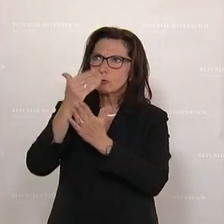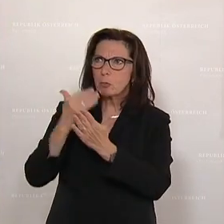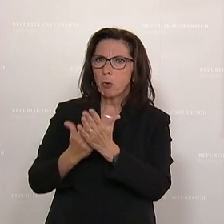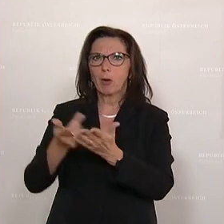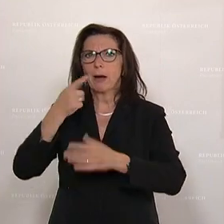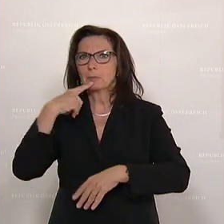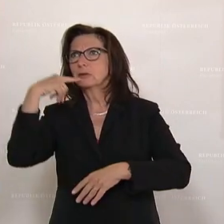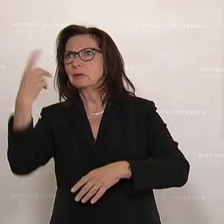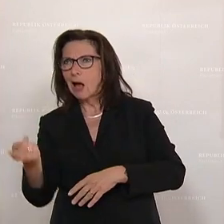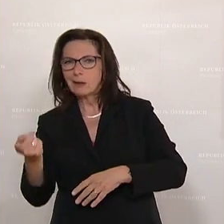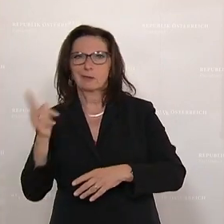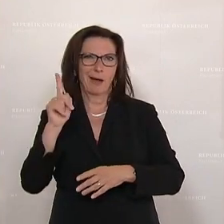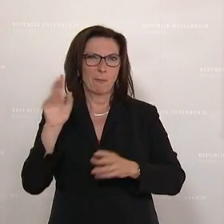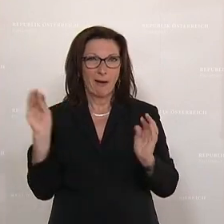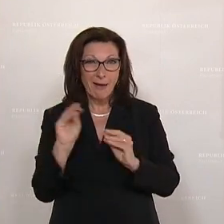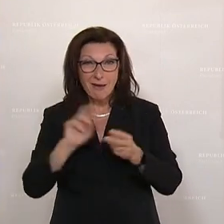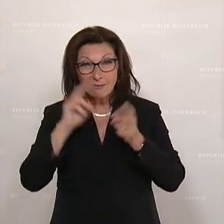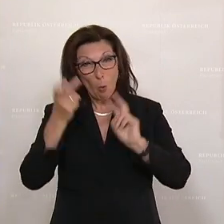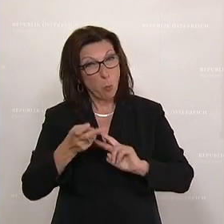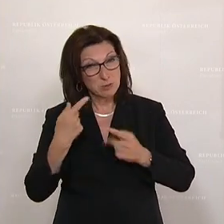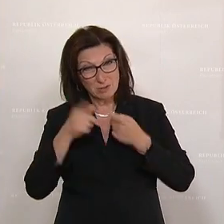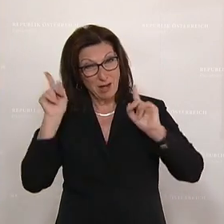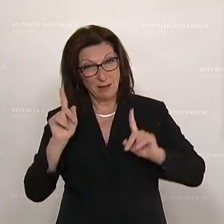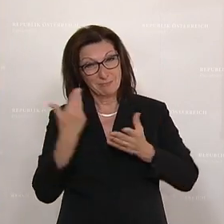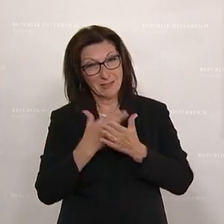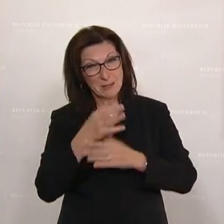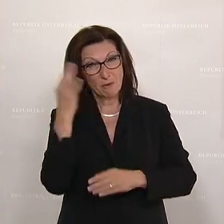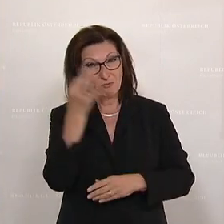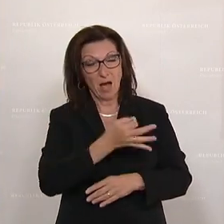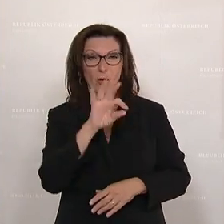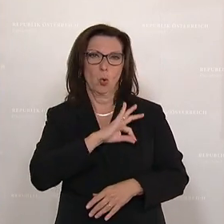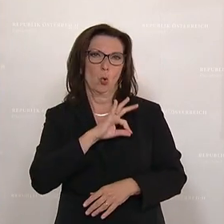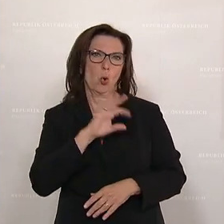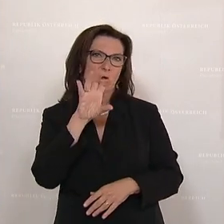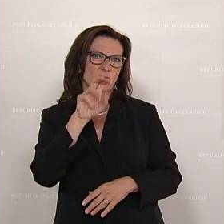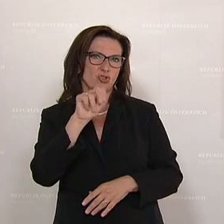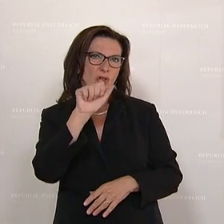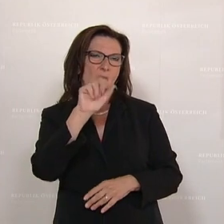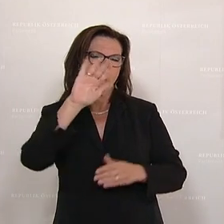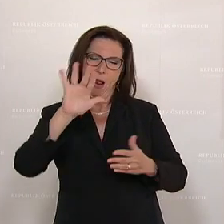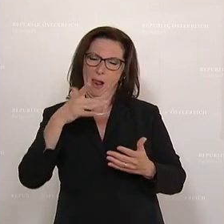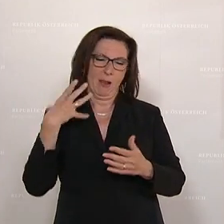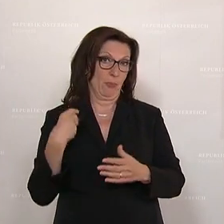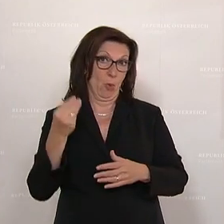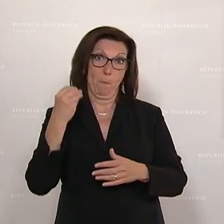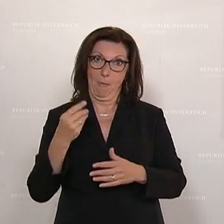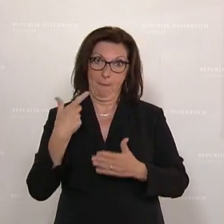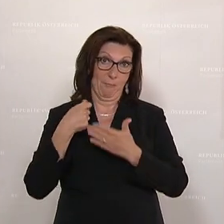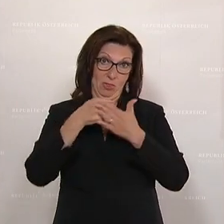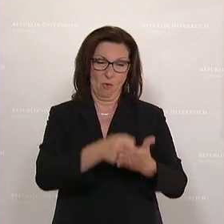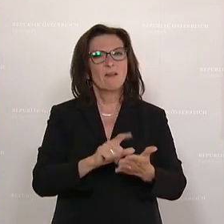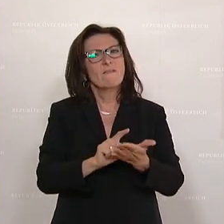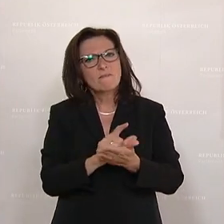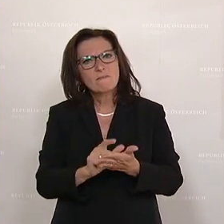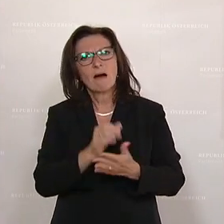was tatsächlich umgesetzt wird. Und deshalb meine Frage, und da möchte ich auch beim Kollegen Schnabel noch einmal nachfassen, wann werden konkret